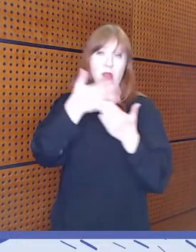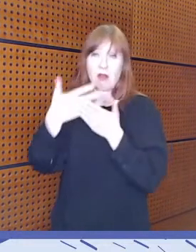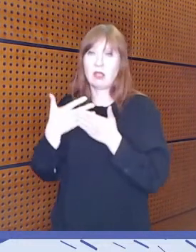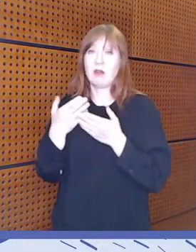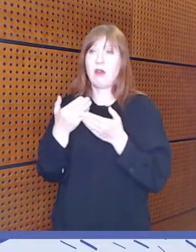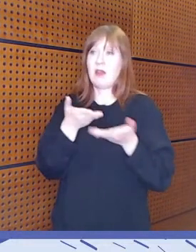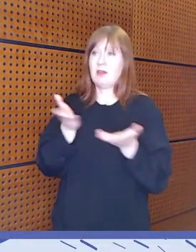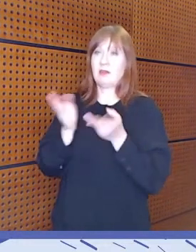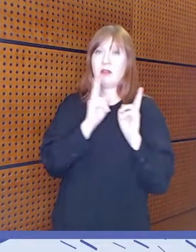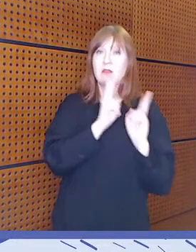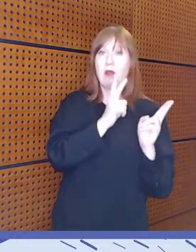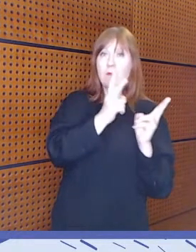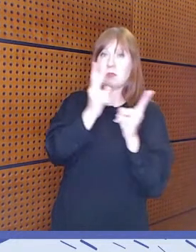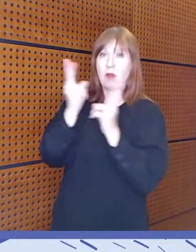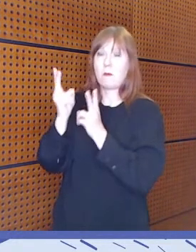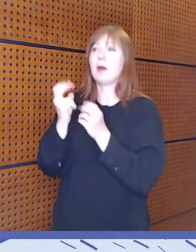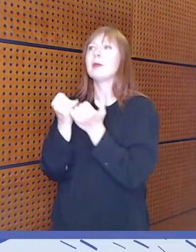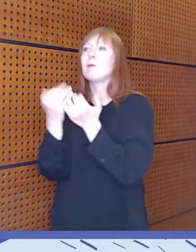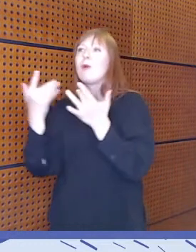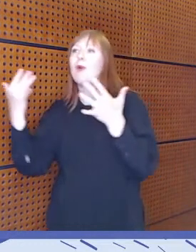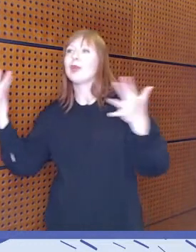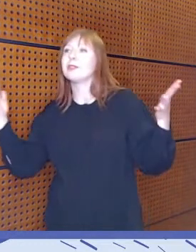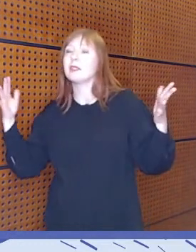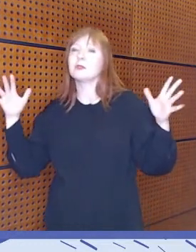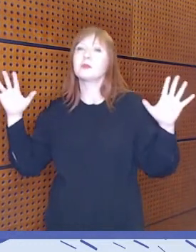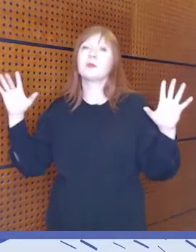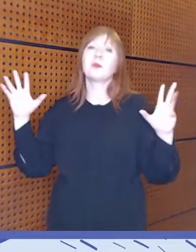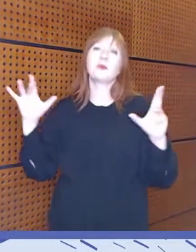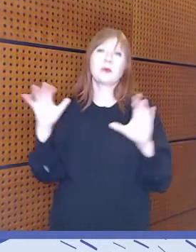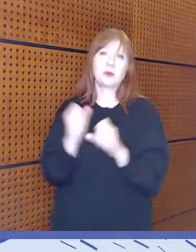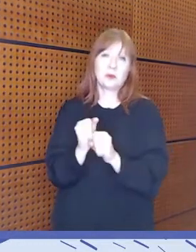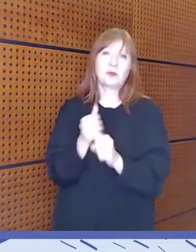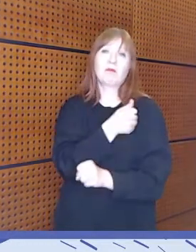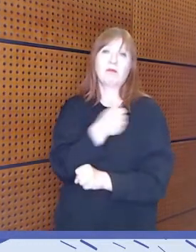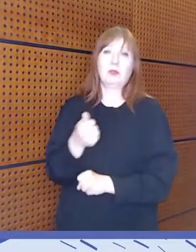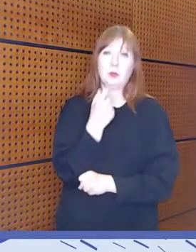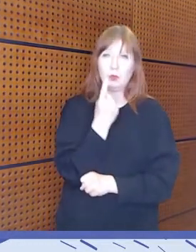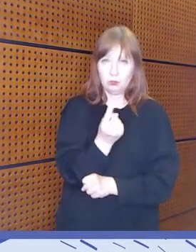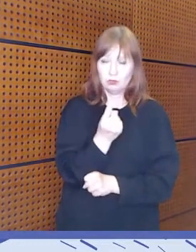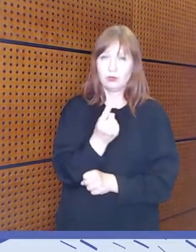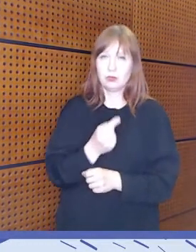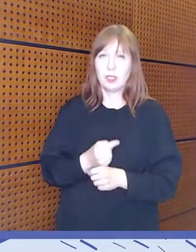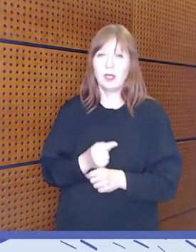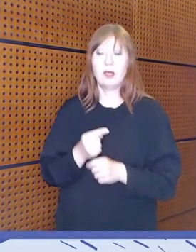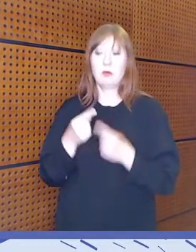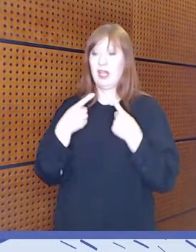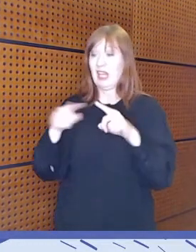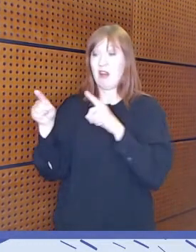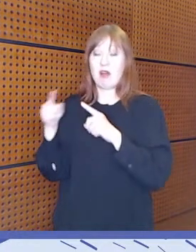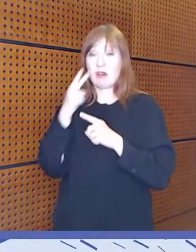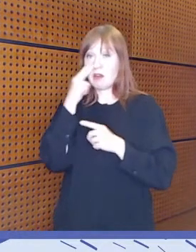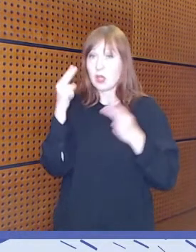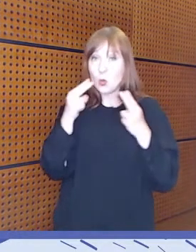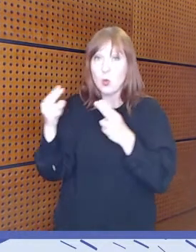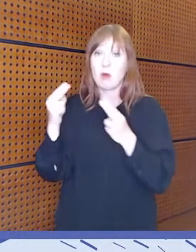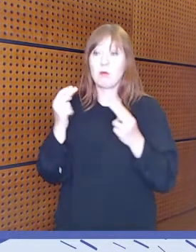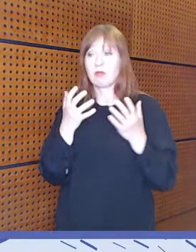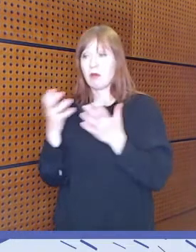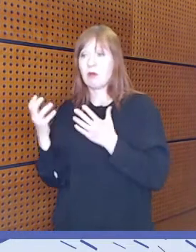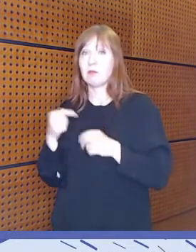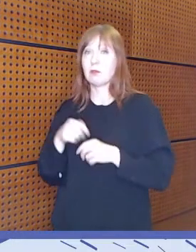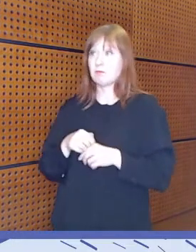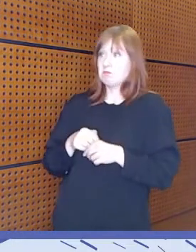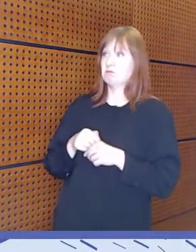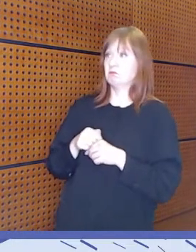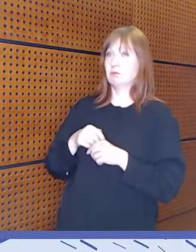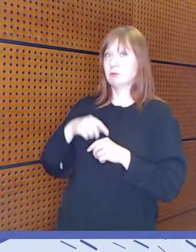moninaisuus katoaa myös sieltä mediakulttuurista. Eikä niitä erilaisia näkökulmia ja tarpeita välttämättä sitten osata ottaa tai